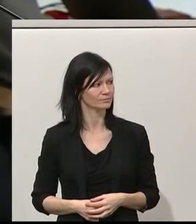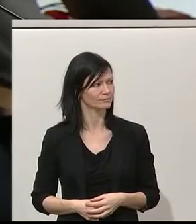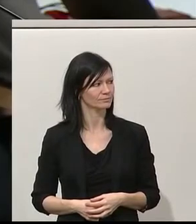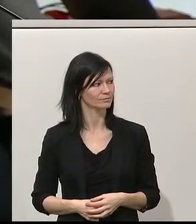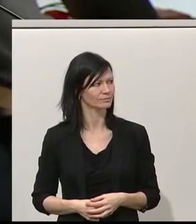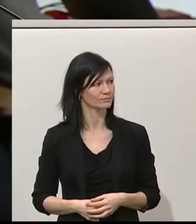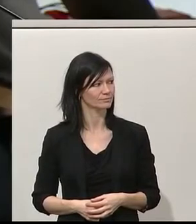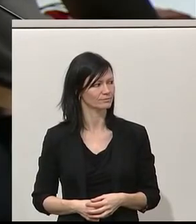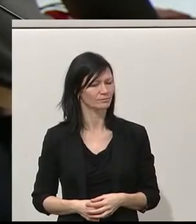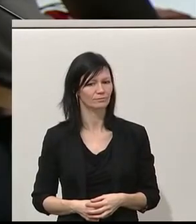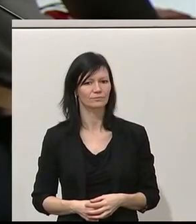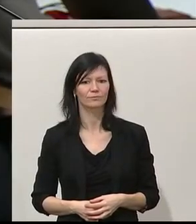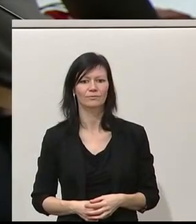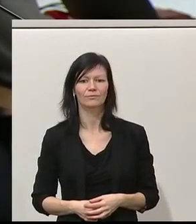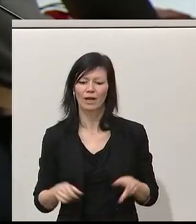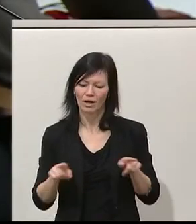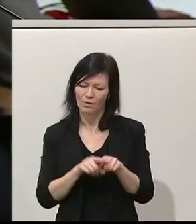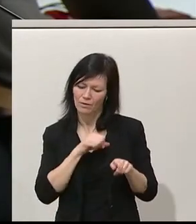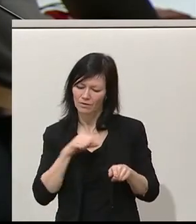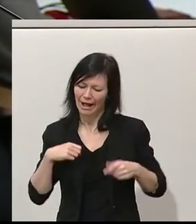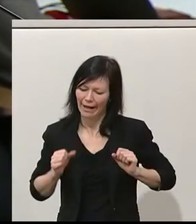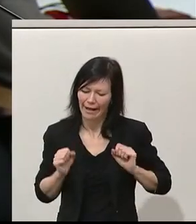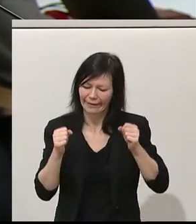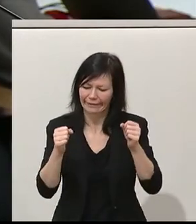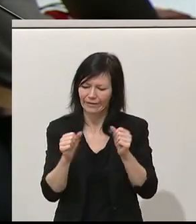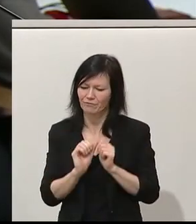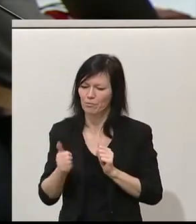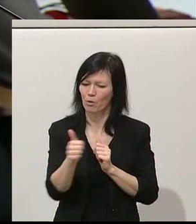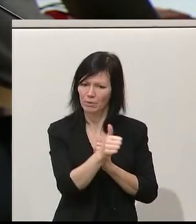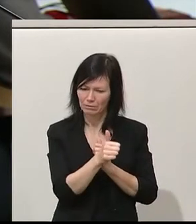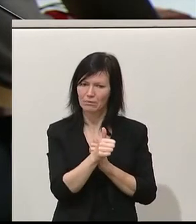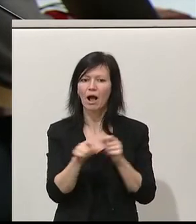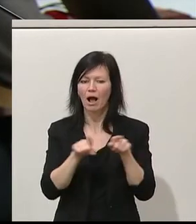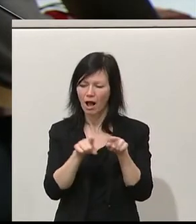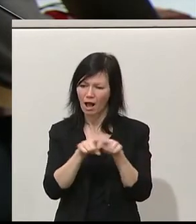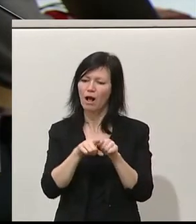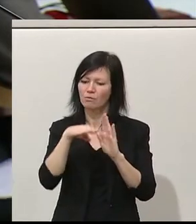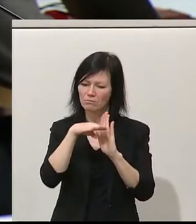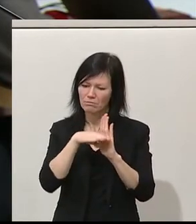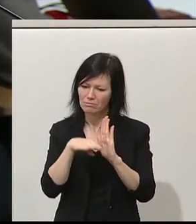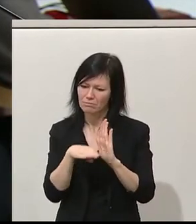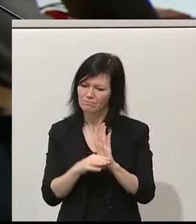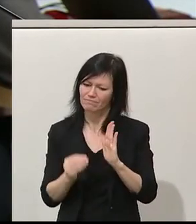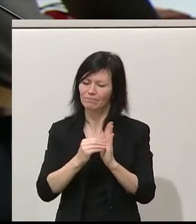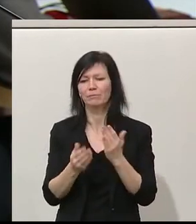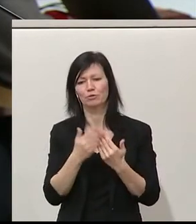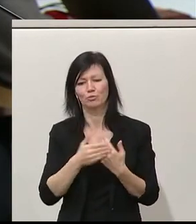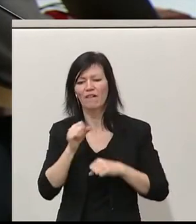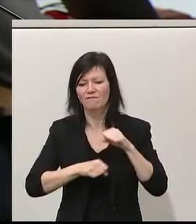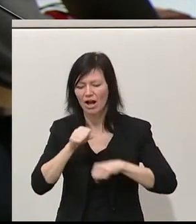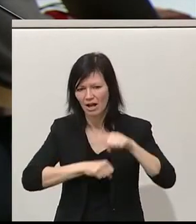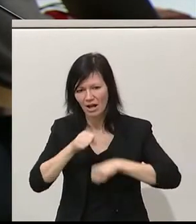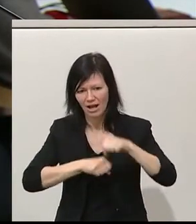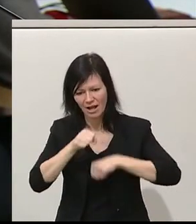Auch für die aktive Mobilität findet sich einiges im Regierungsprogramm. Eine Fahrradoffensive,